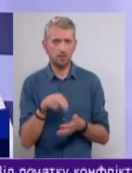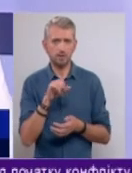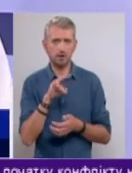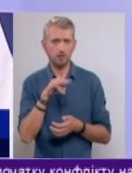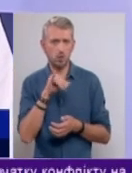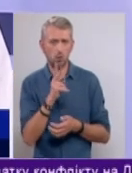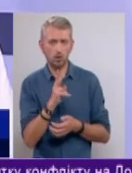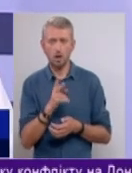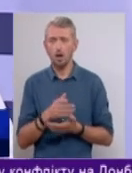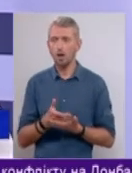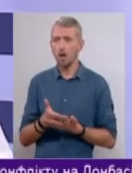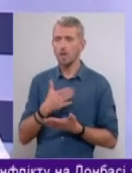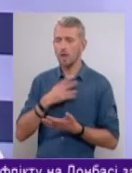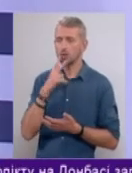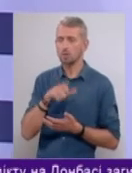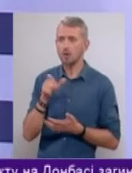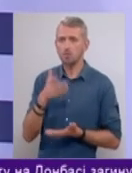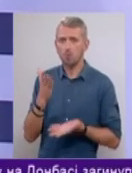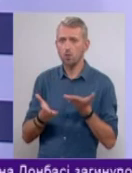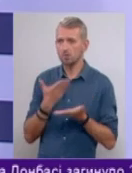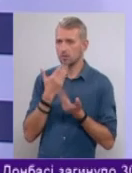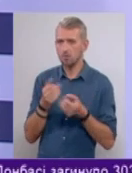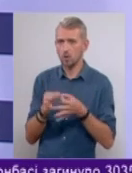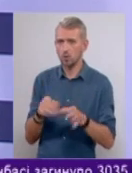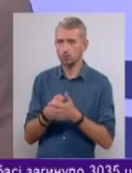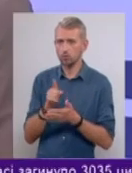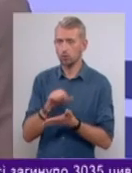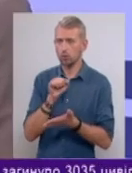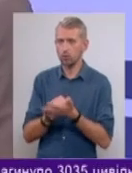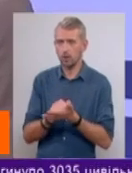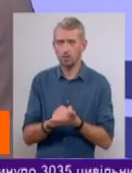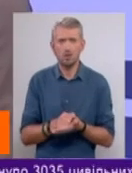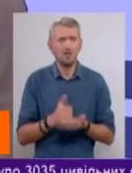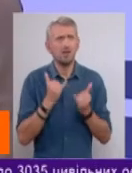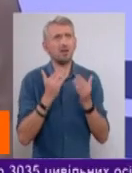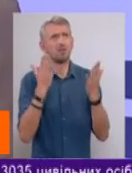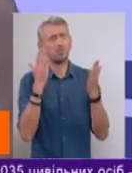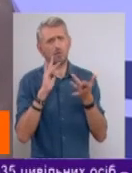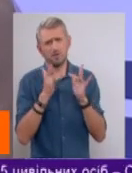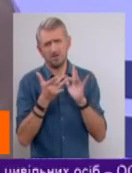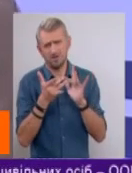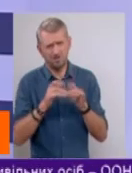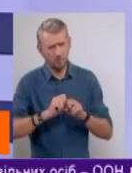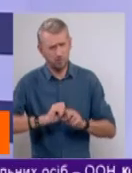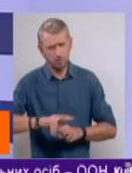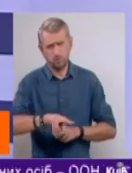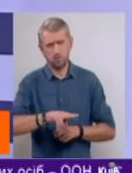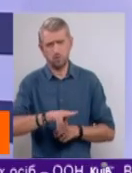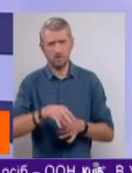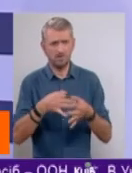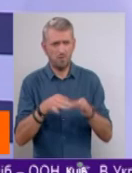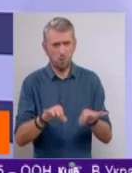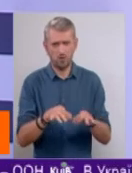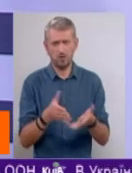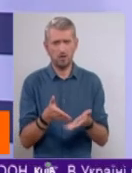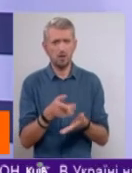якщо я не знаю. Нашим глядачам, можливо, немає доступу до цього документу? Благодаря Богу, в інтернет-сети, будь ласка, він в свободному доступі.